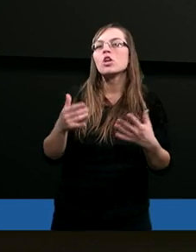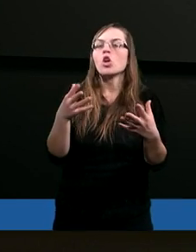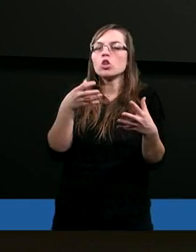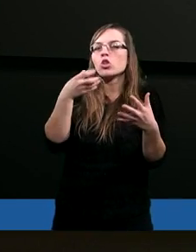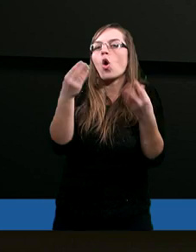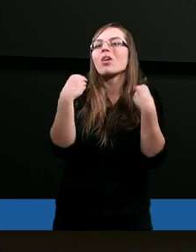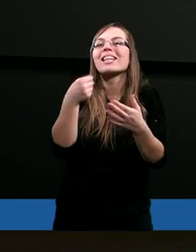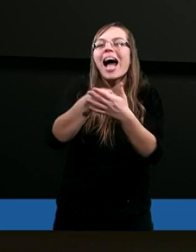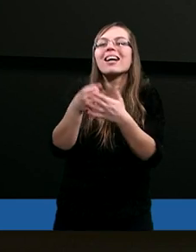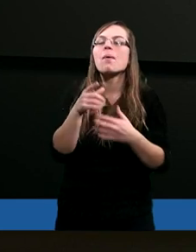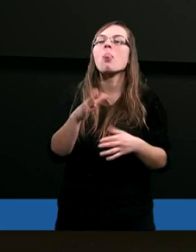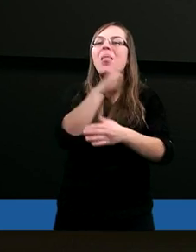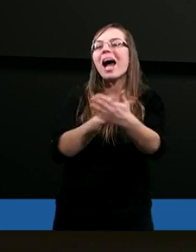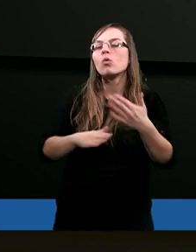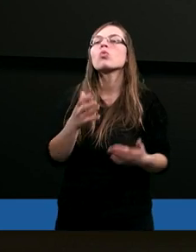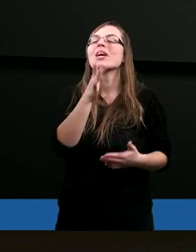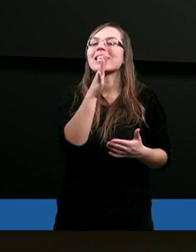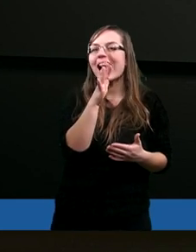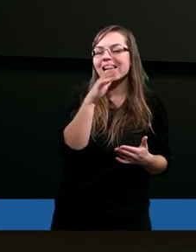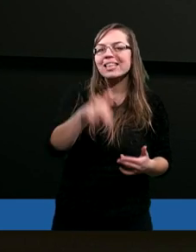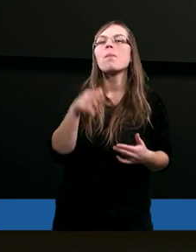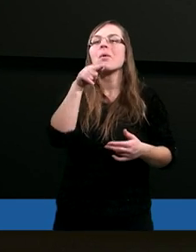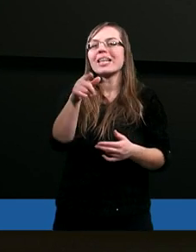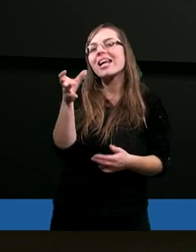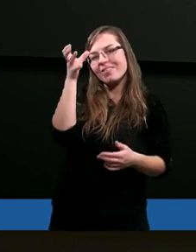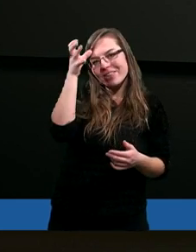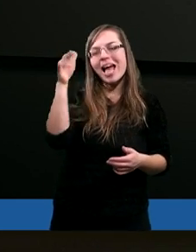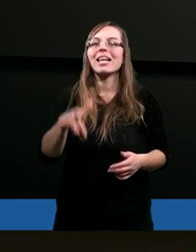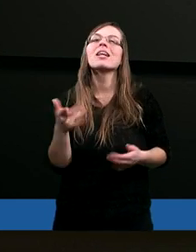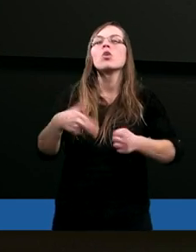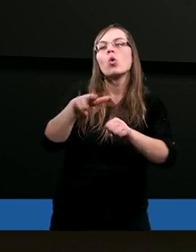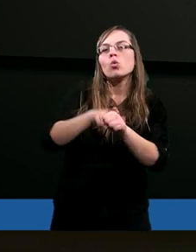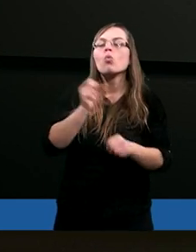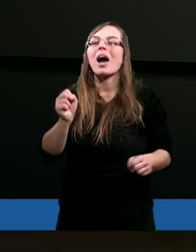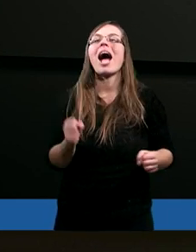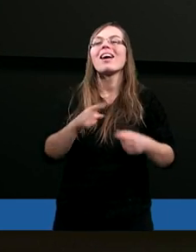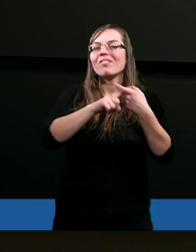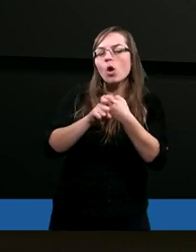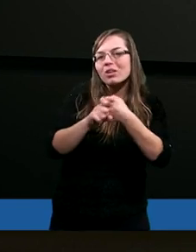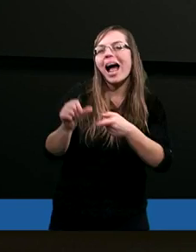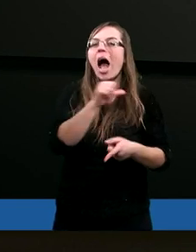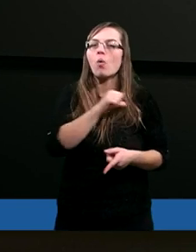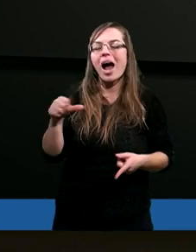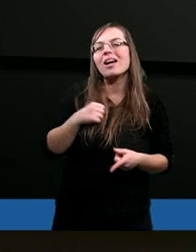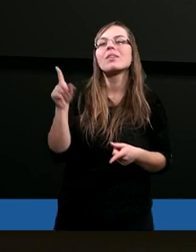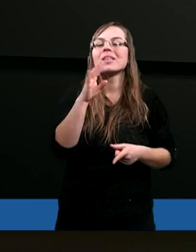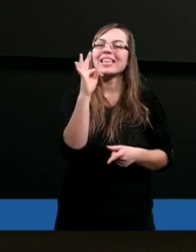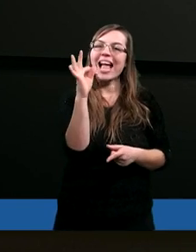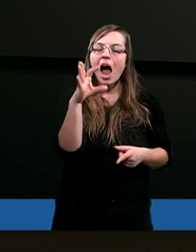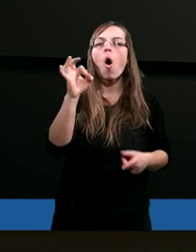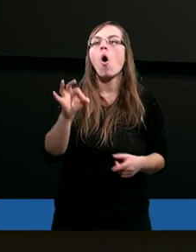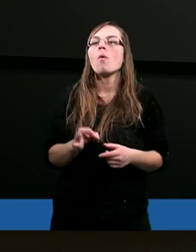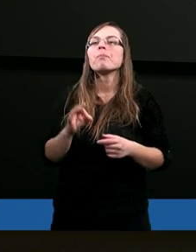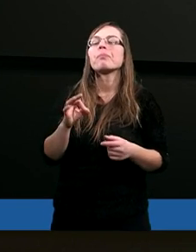narodowi izraelskiemu tej wiedzy, która wiązała się z jego